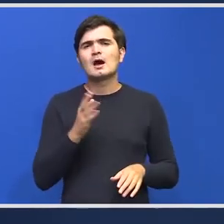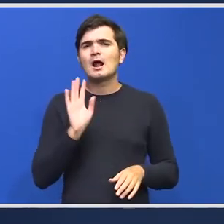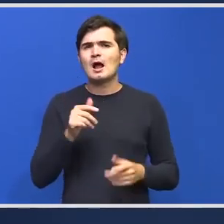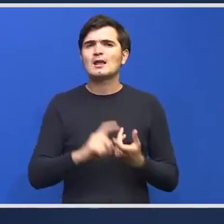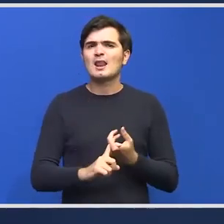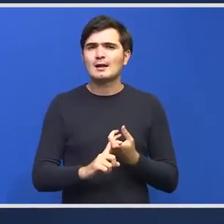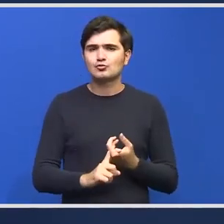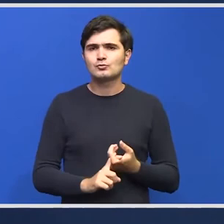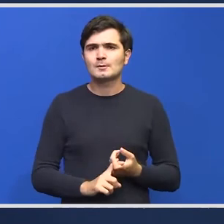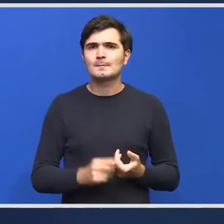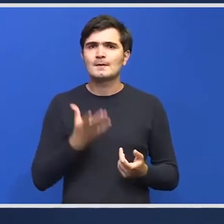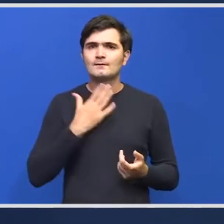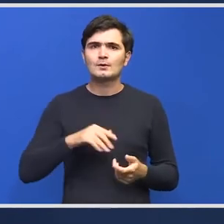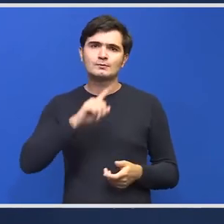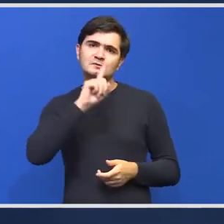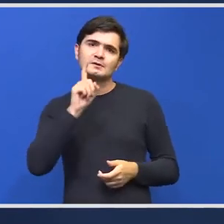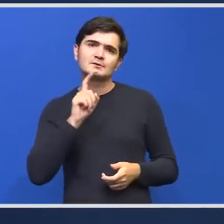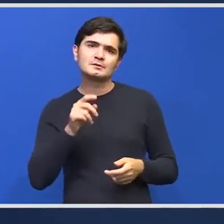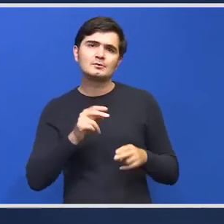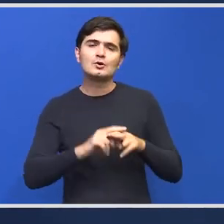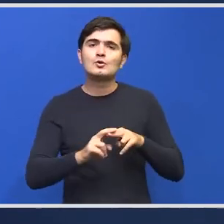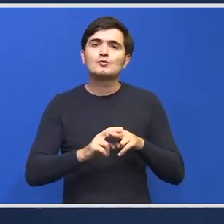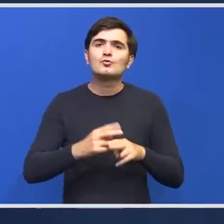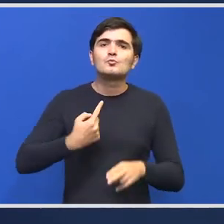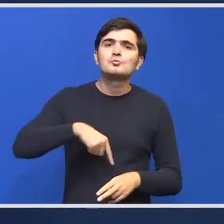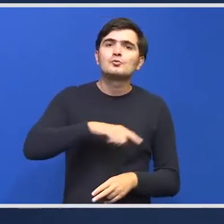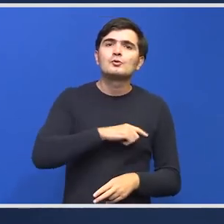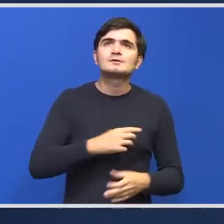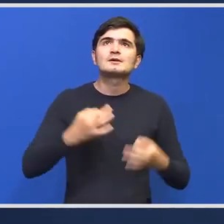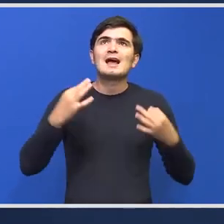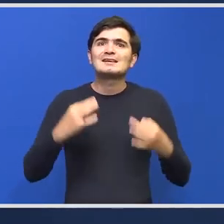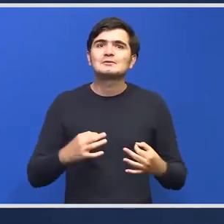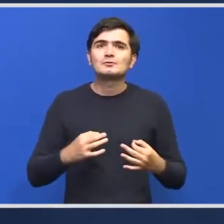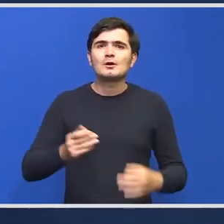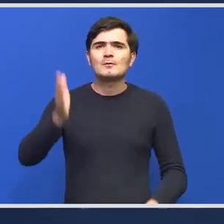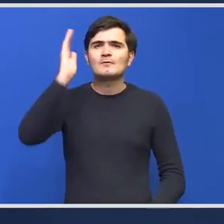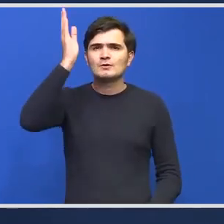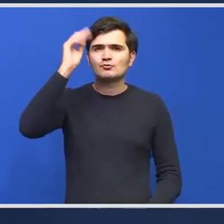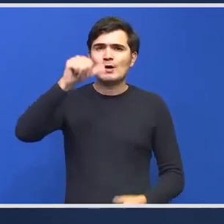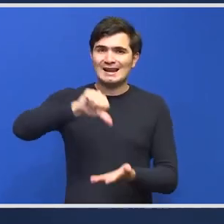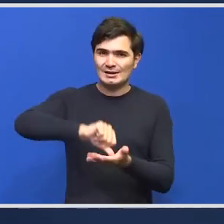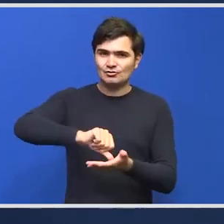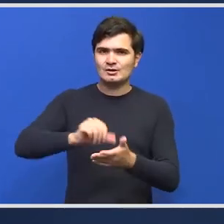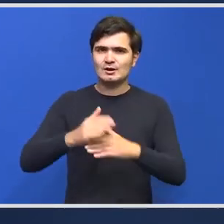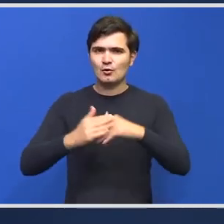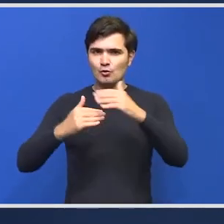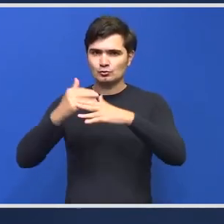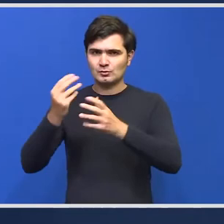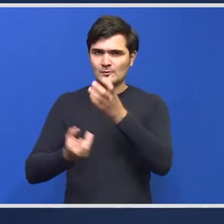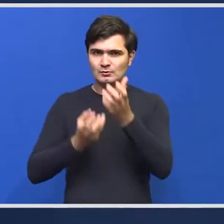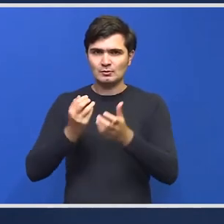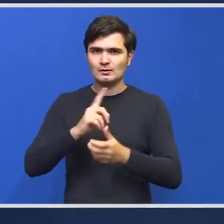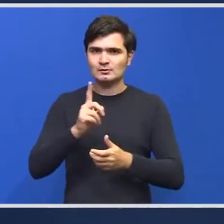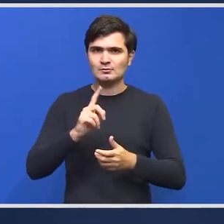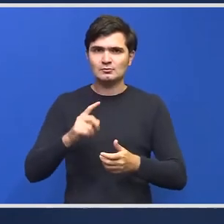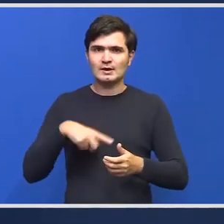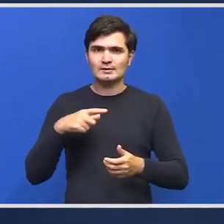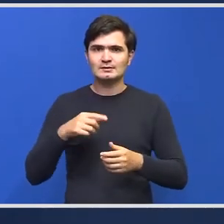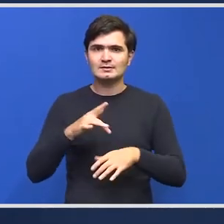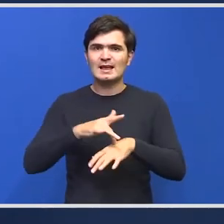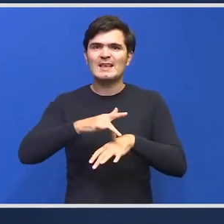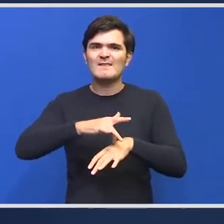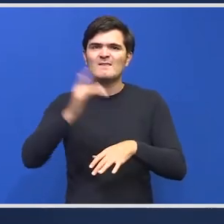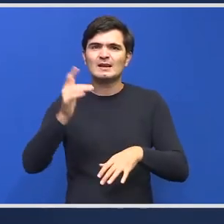are legătură aș vrea să vă întreb cum ne putem asigura că în viitoarele centre pentru tratarea marilor arși nu vor mai exista infecții